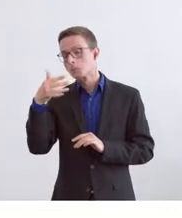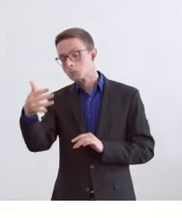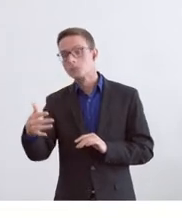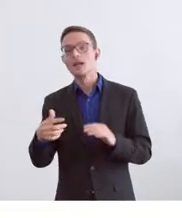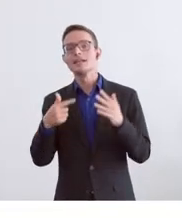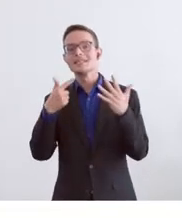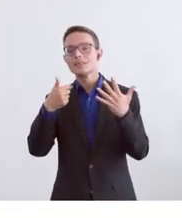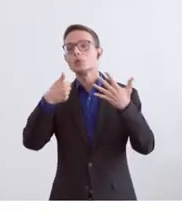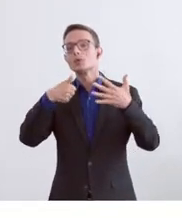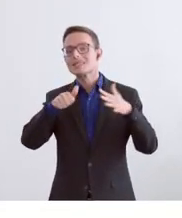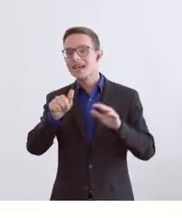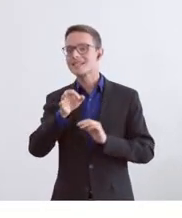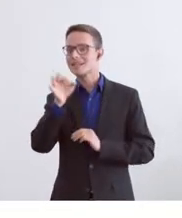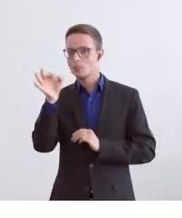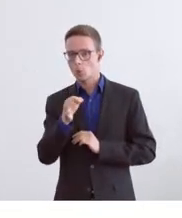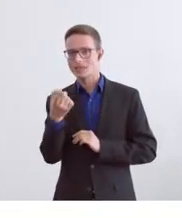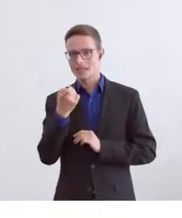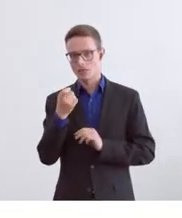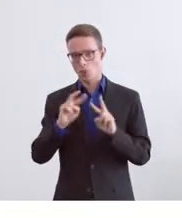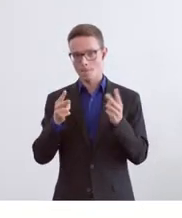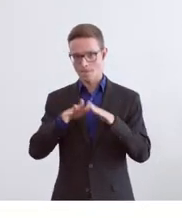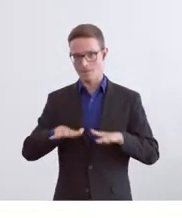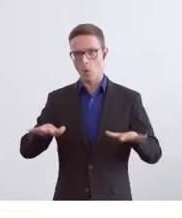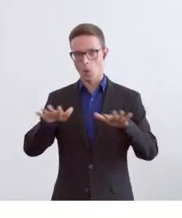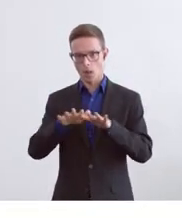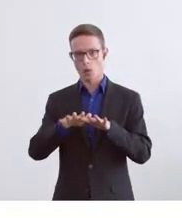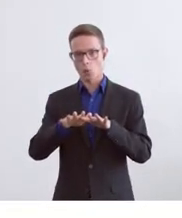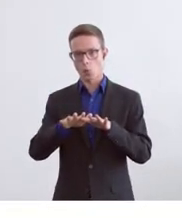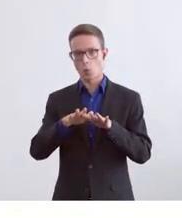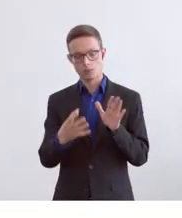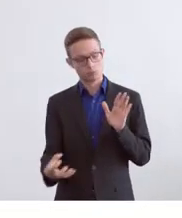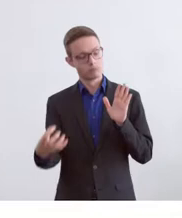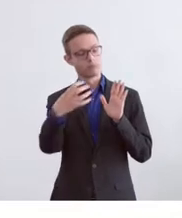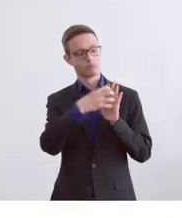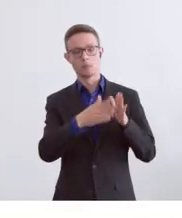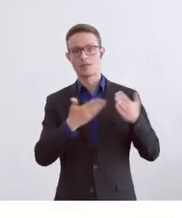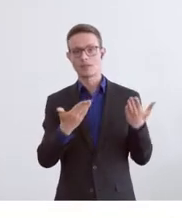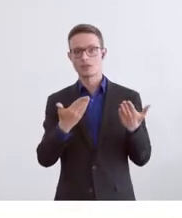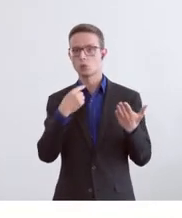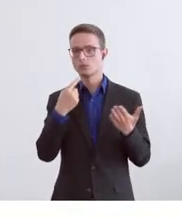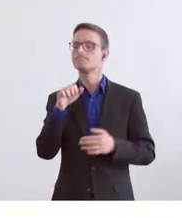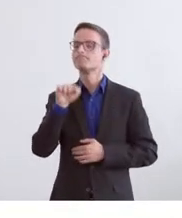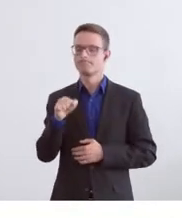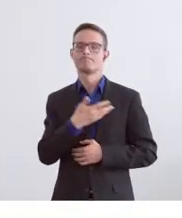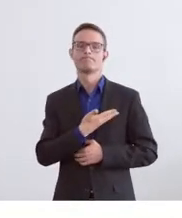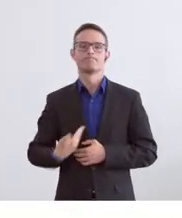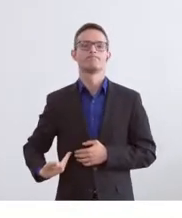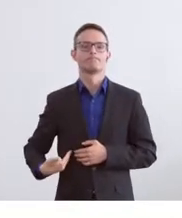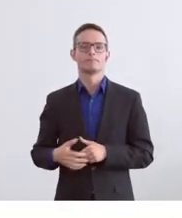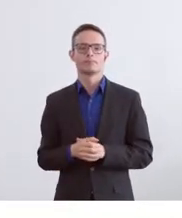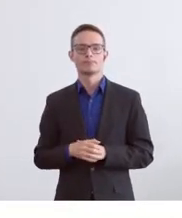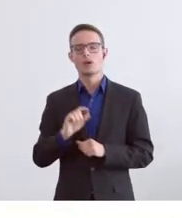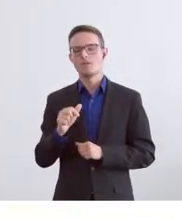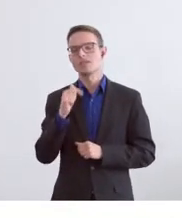Prozent der Stimmbevölkerung, hat der Verankerung in den Verfassungen zugestimmt. Das ist gerade knapp eine